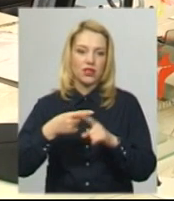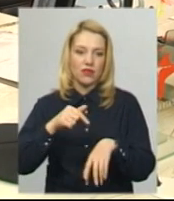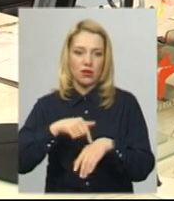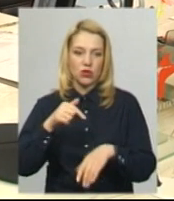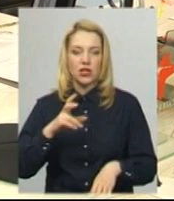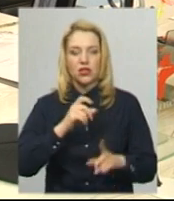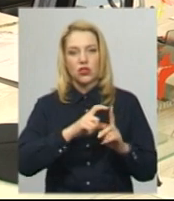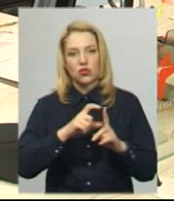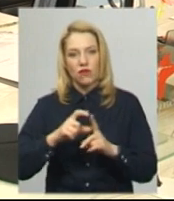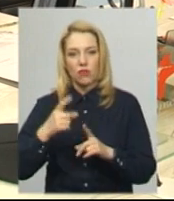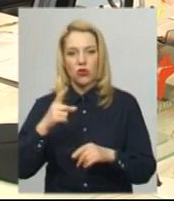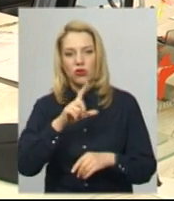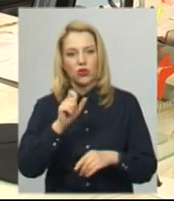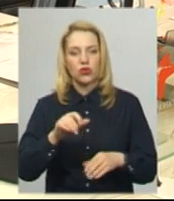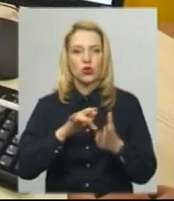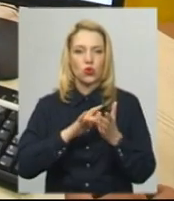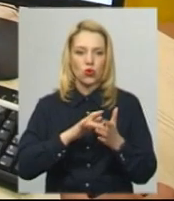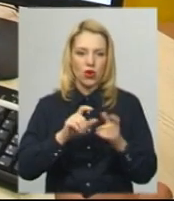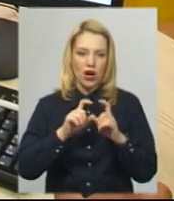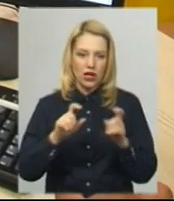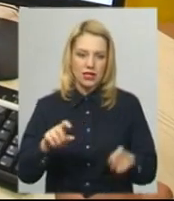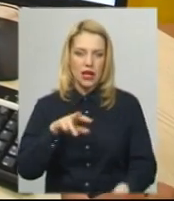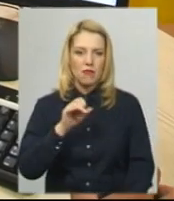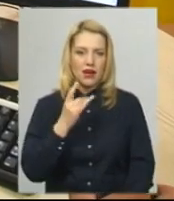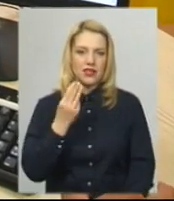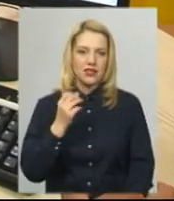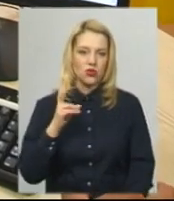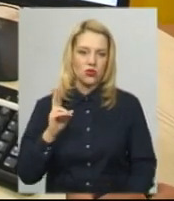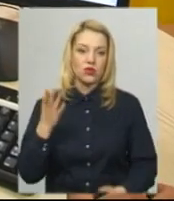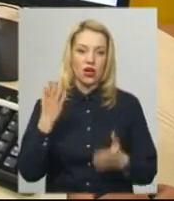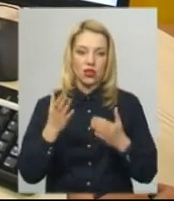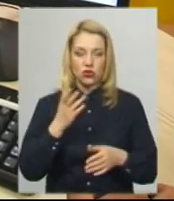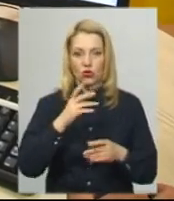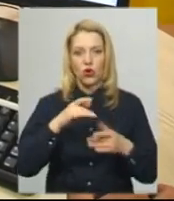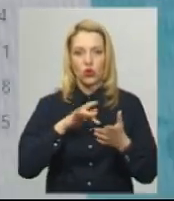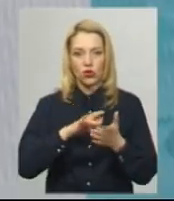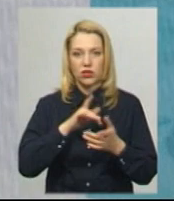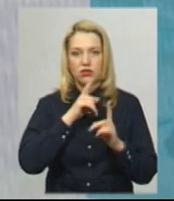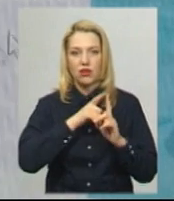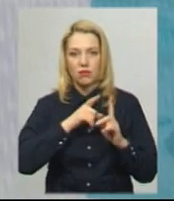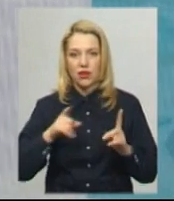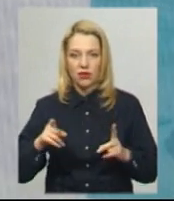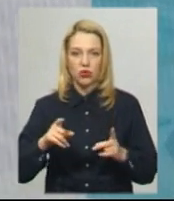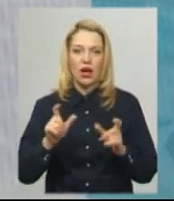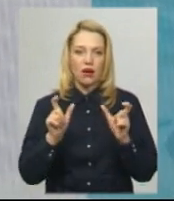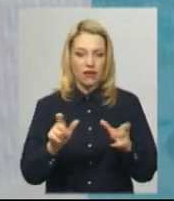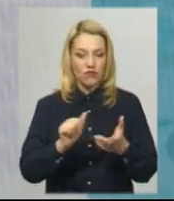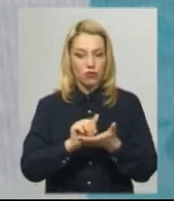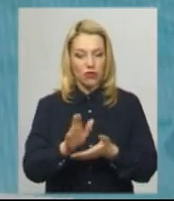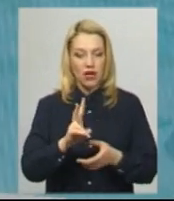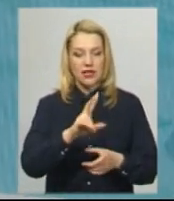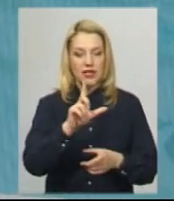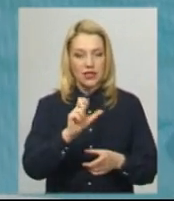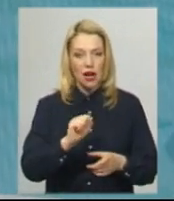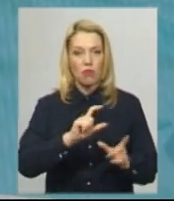словами директора одного із хмельницьких турагентств Олександра Мерзенюка, якщо турист на період карантину відмовляється від поїздки за кордон, туроператори